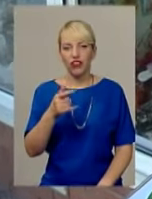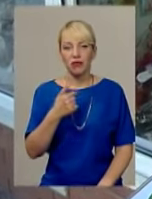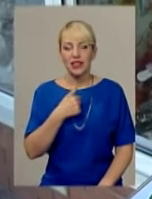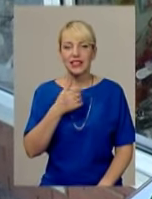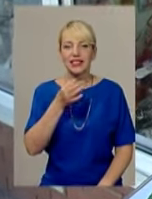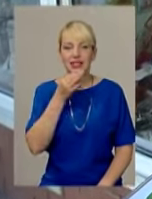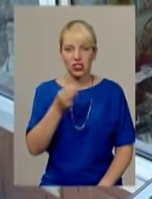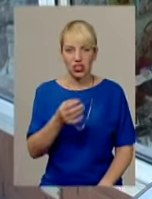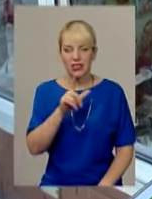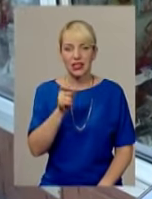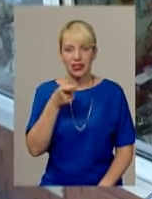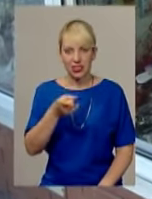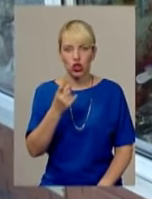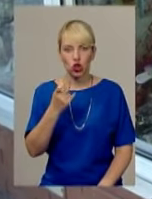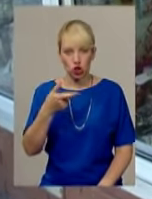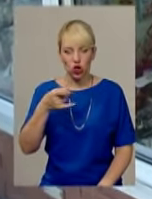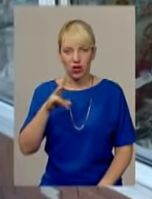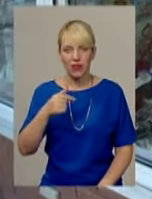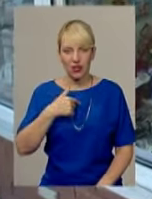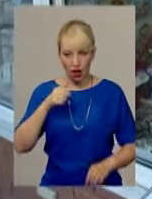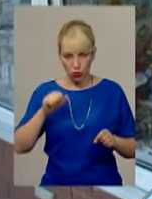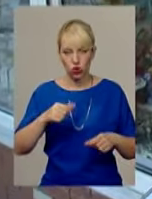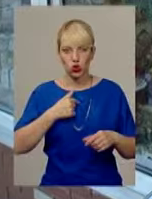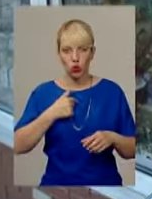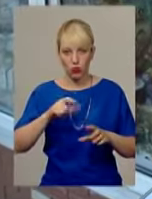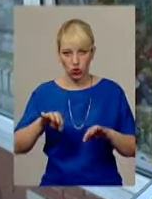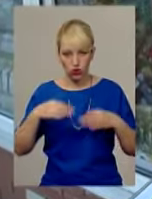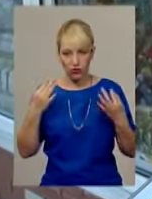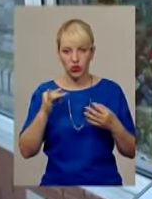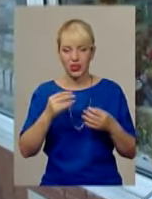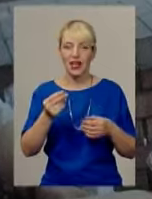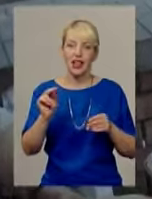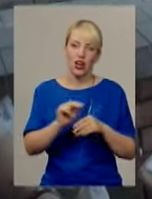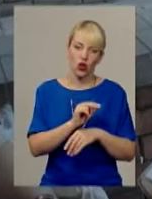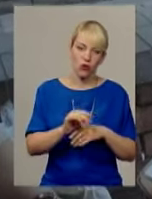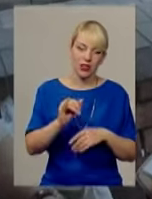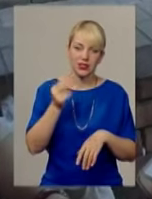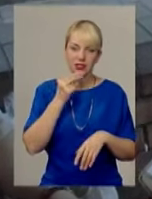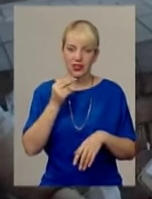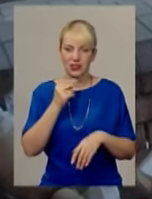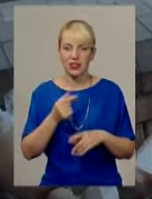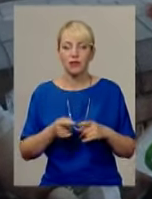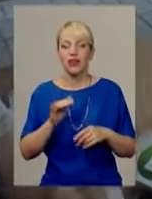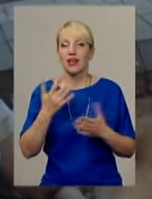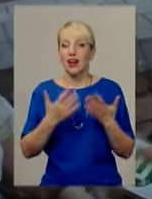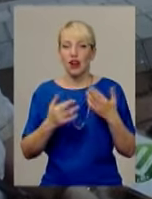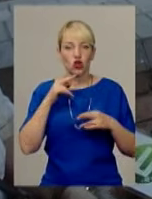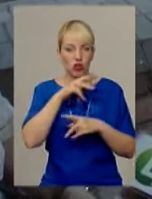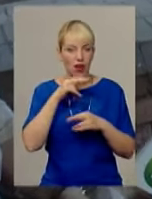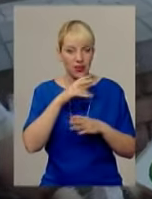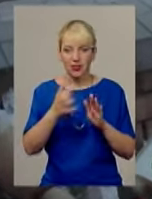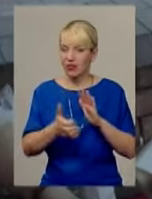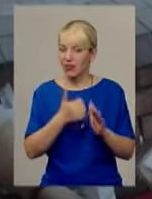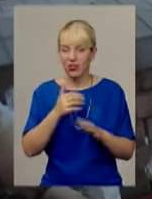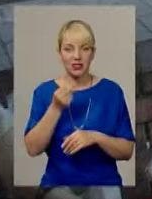тисячу сто гривень можу собі дозволити і лікуватися, і їсти, і що. Як на ліки не вистачає, то вже за їж умови